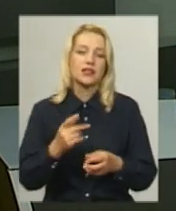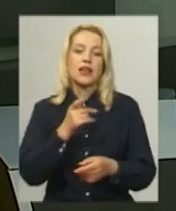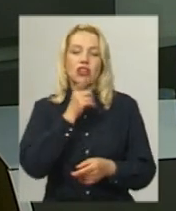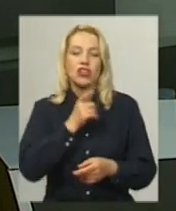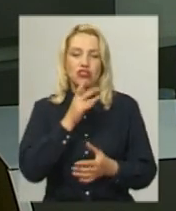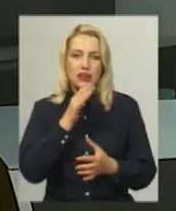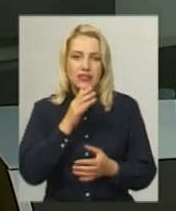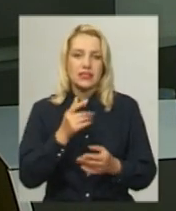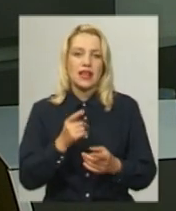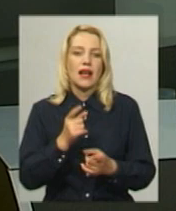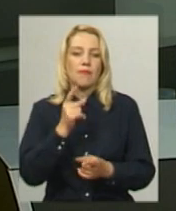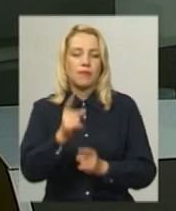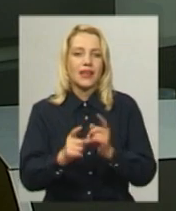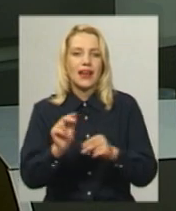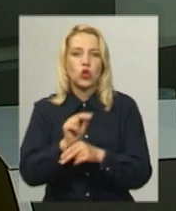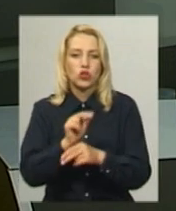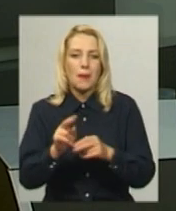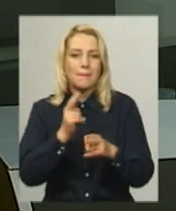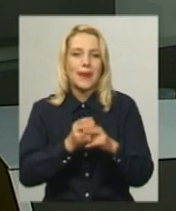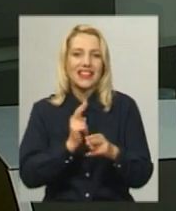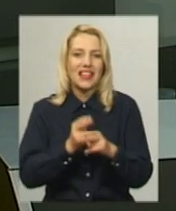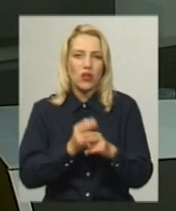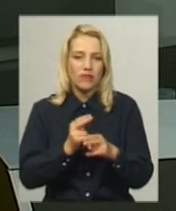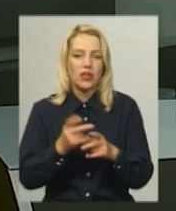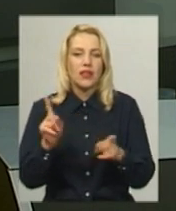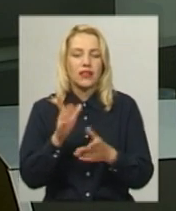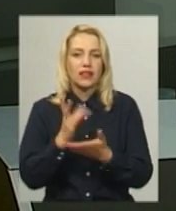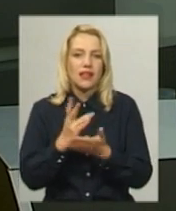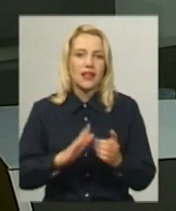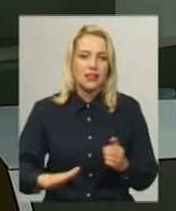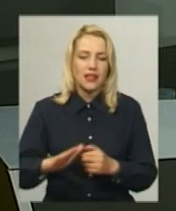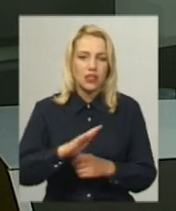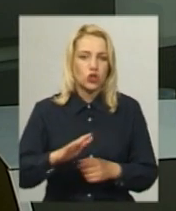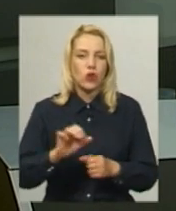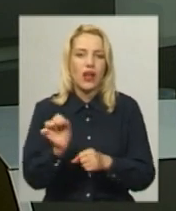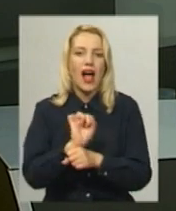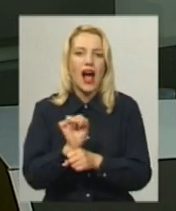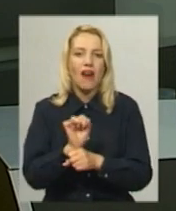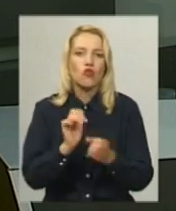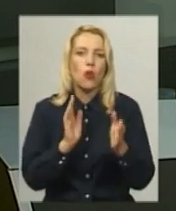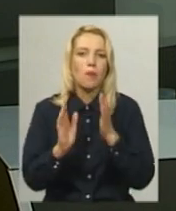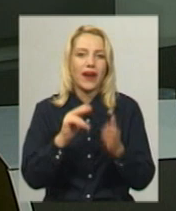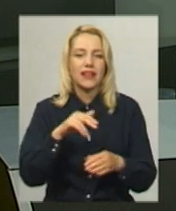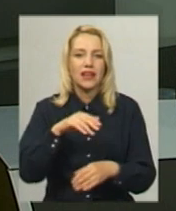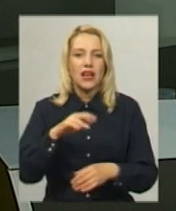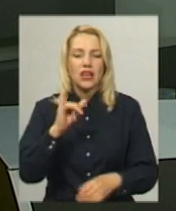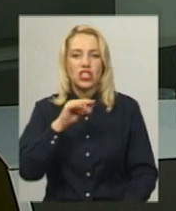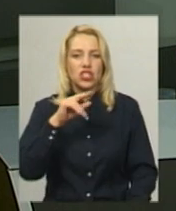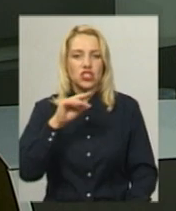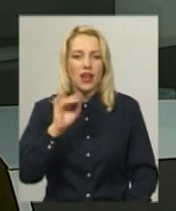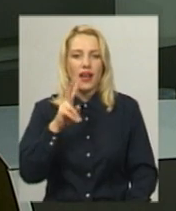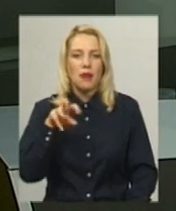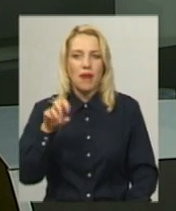металевих конструкцій Миколи Мазара, які знаходяться на території автомістечка в парку Чекмана. Про це каже директор Хмельницького міського